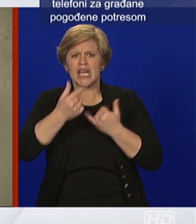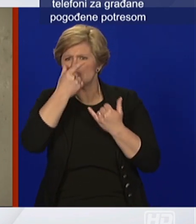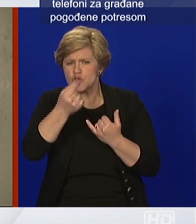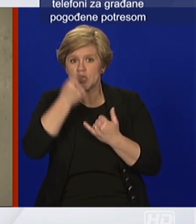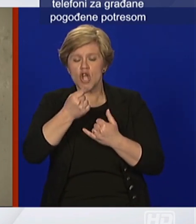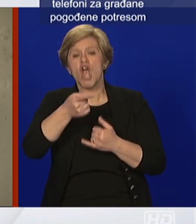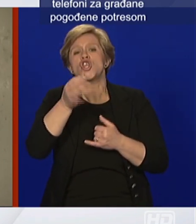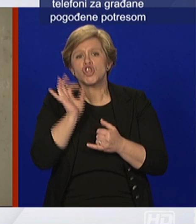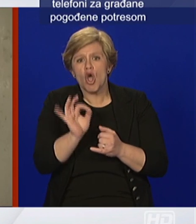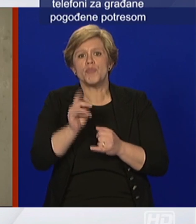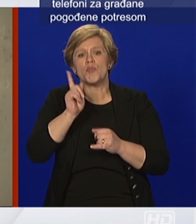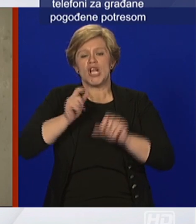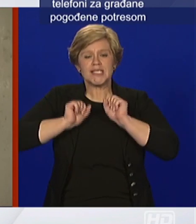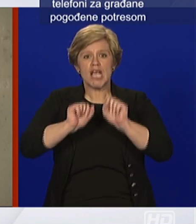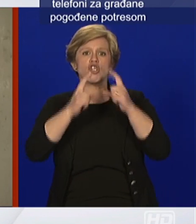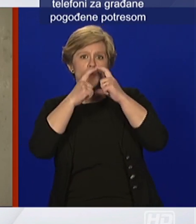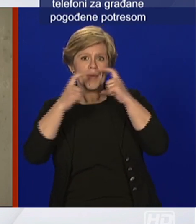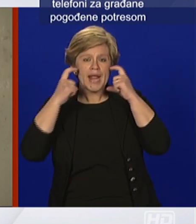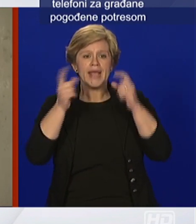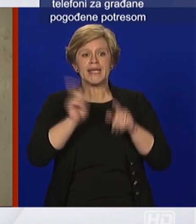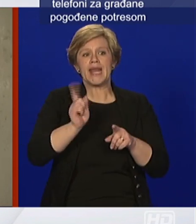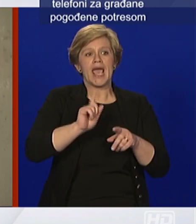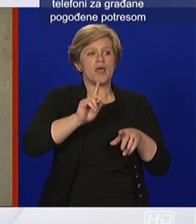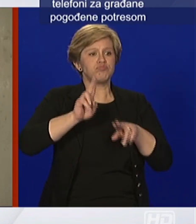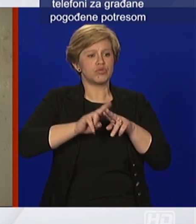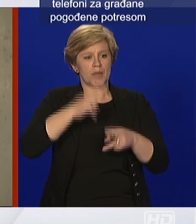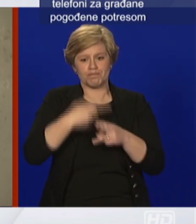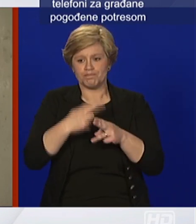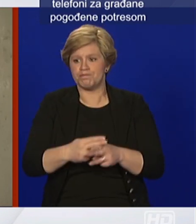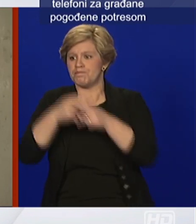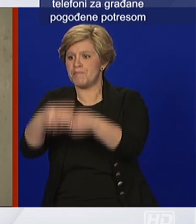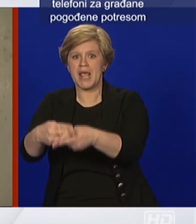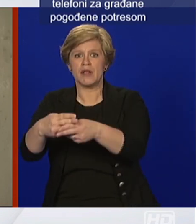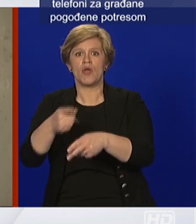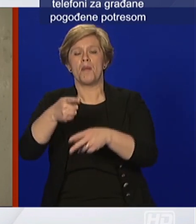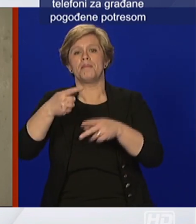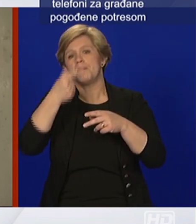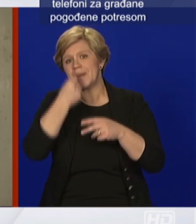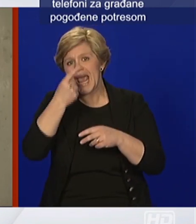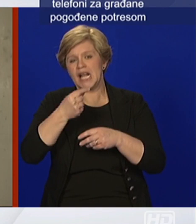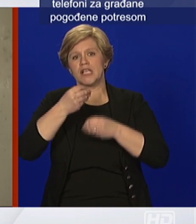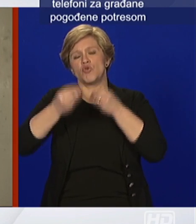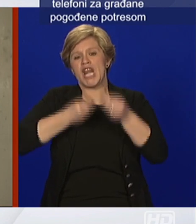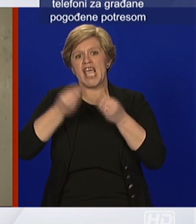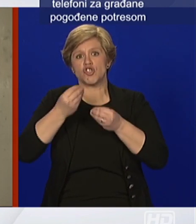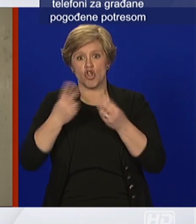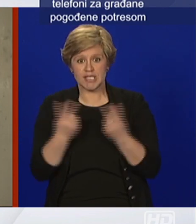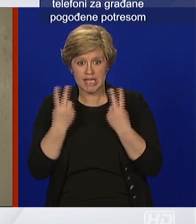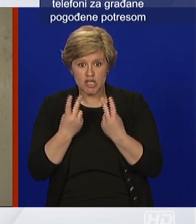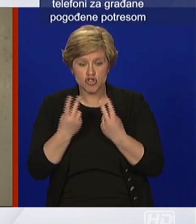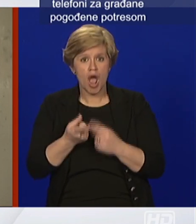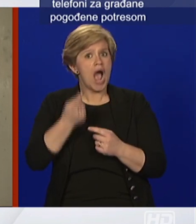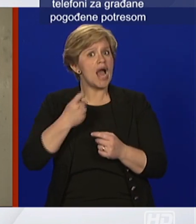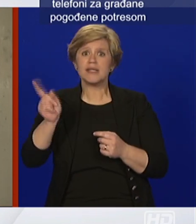nose maske, na taj neće prijeti niti prehladu, niti nikakvu drugu respiratornu bolest, ali nije nužno.